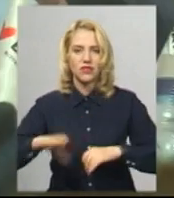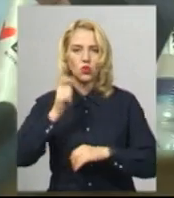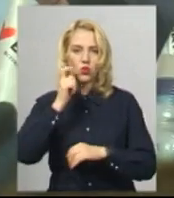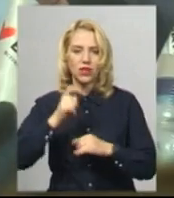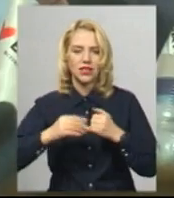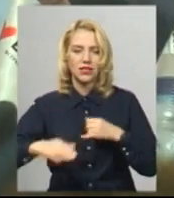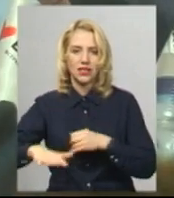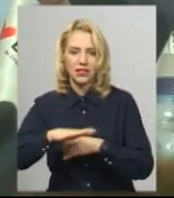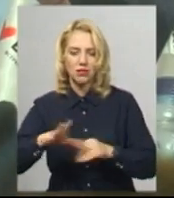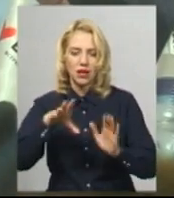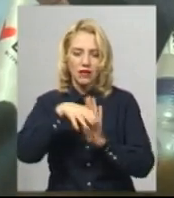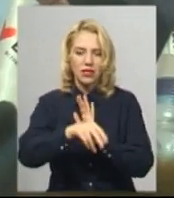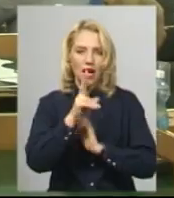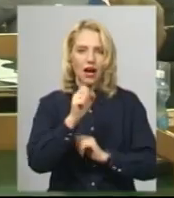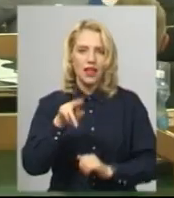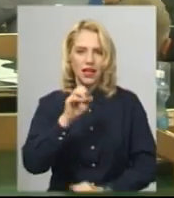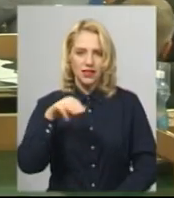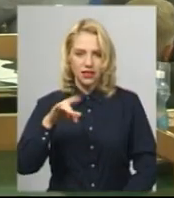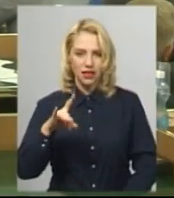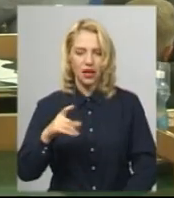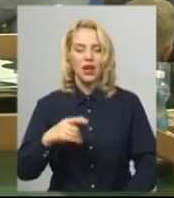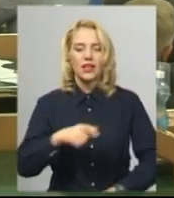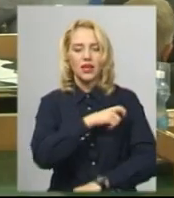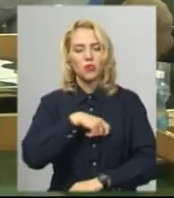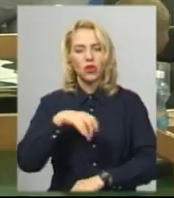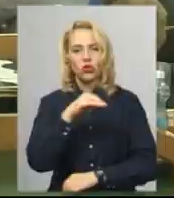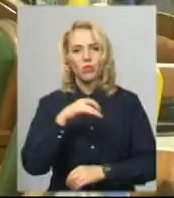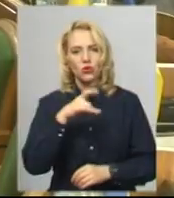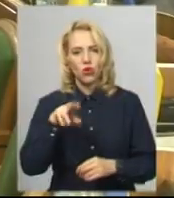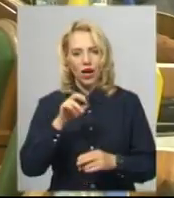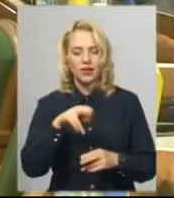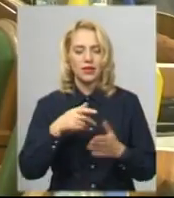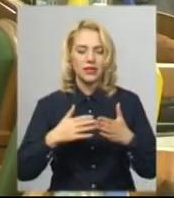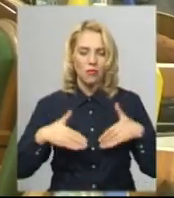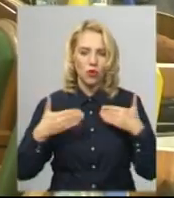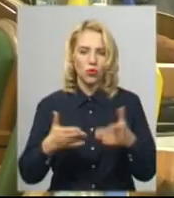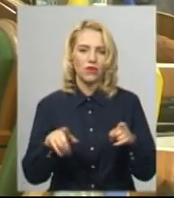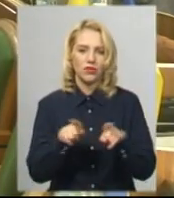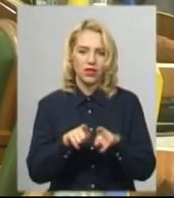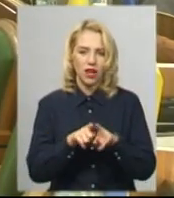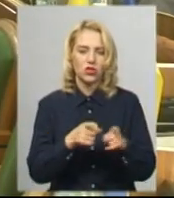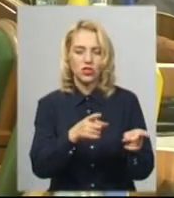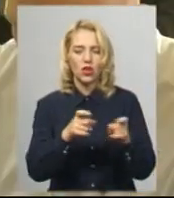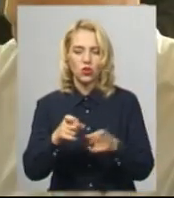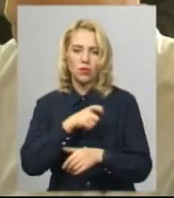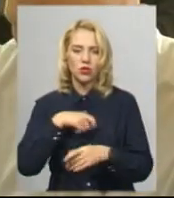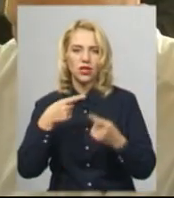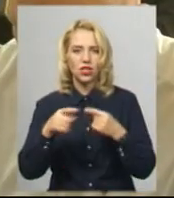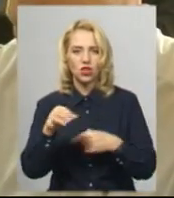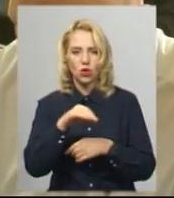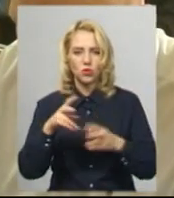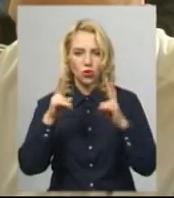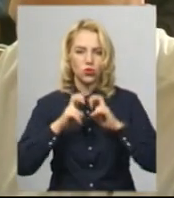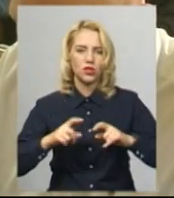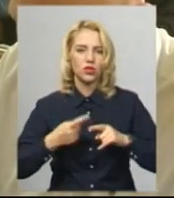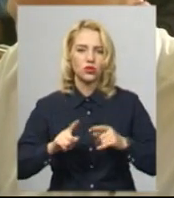з внесенням їх у відповідний кадастр. Депутат обласної ради Іван Гладуняк запропонував також залучити депутатів інших областей до розгляду цього